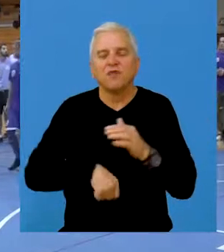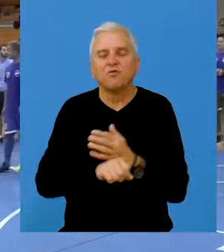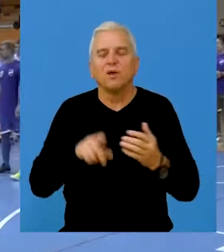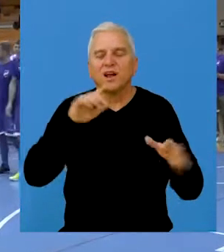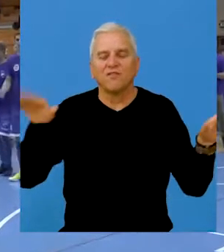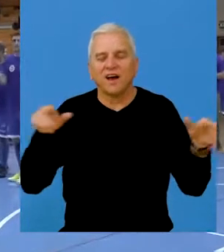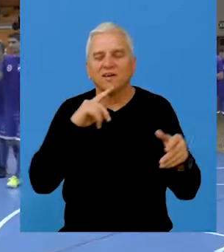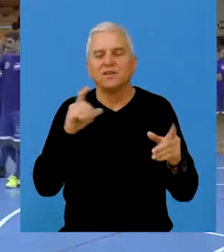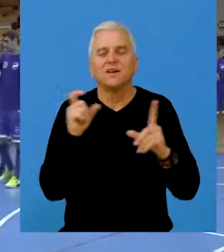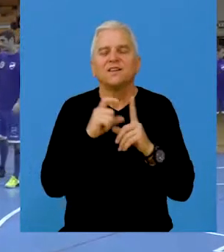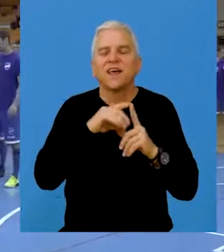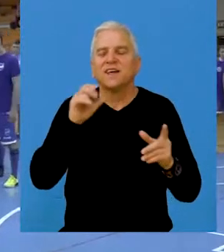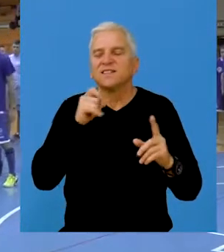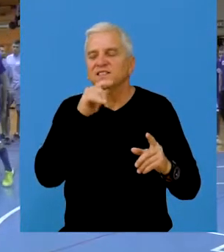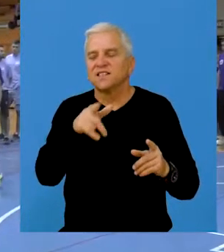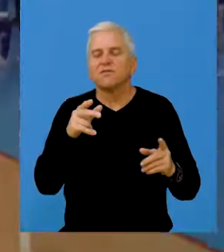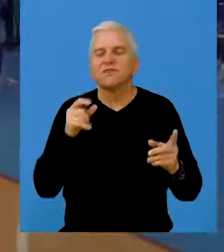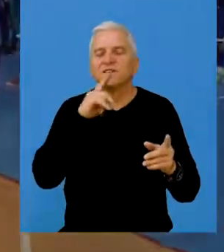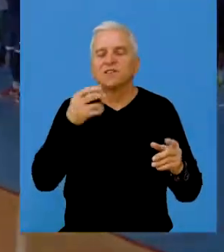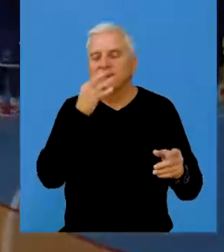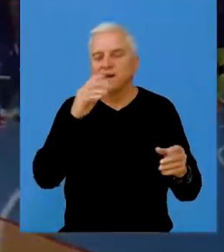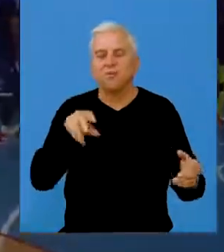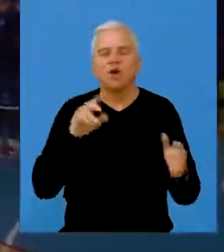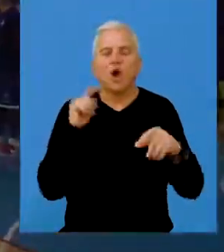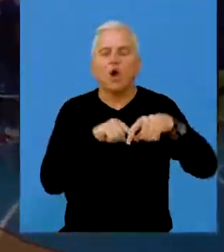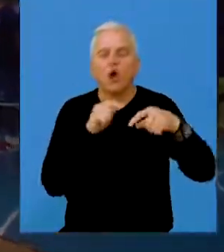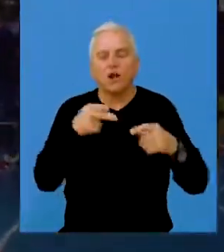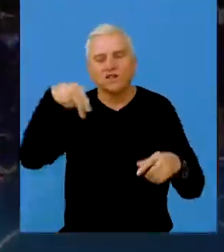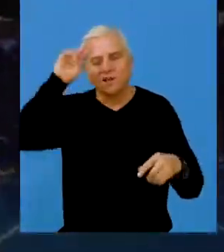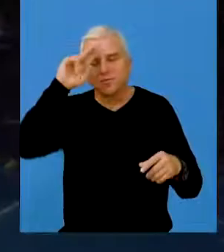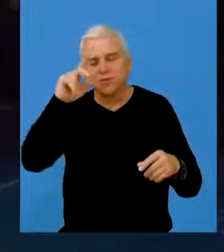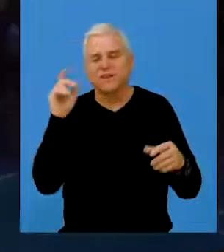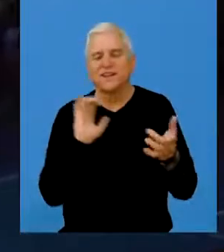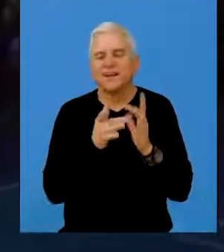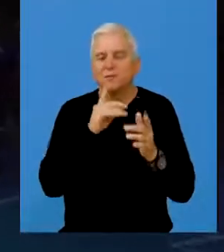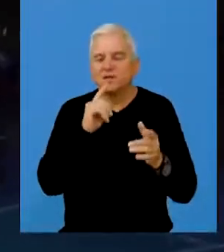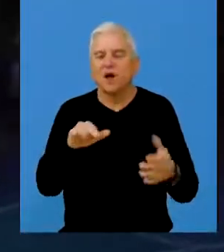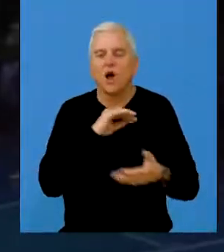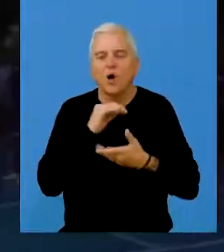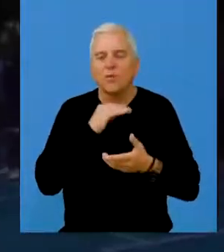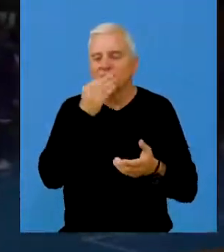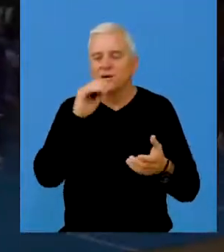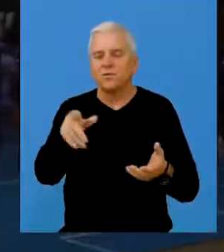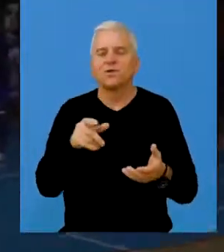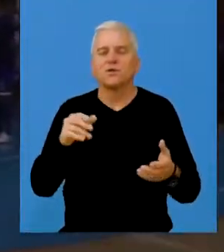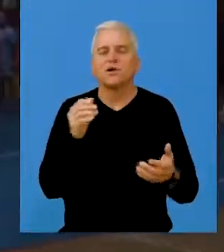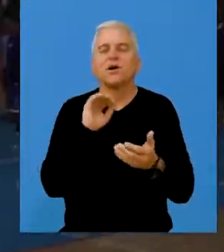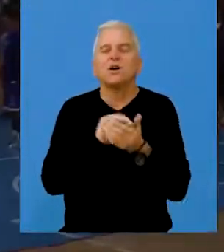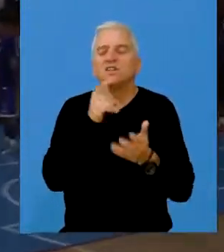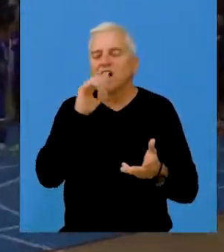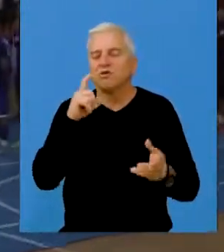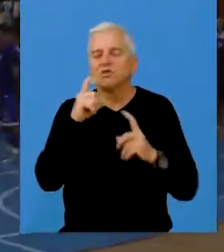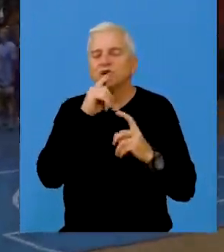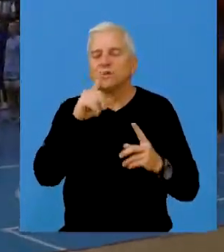malog futbala Vranje, Denis Isanović iz Salinesa najbolji je strelac memorialnog turnira, dok je za golmana turnira proglašen